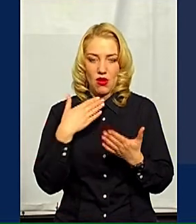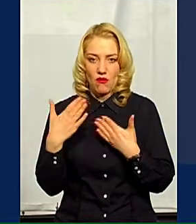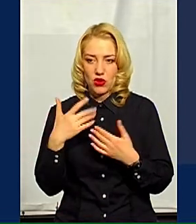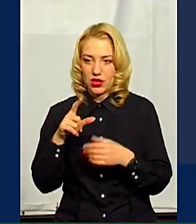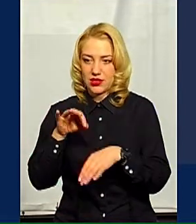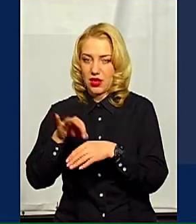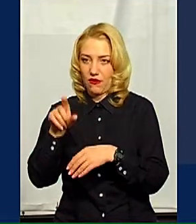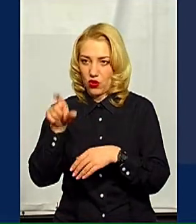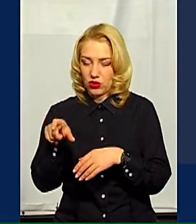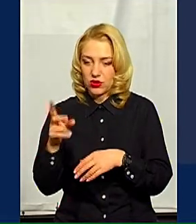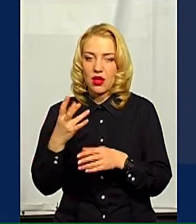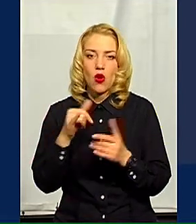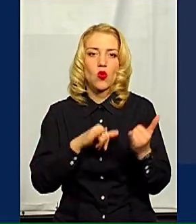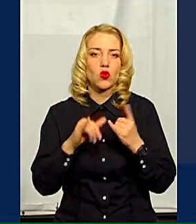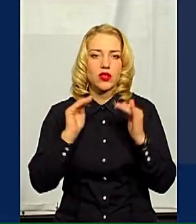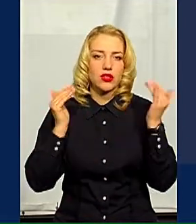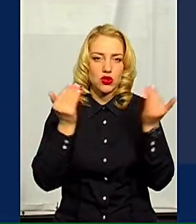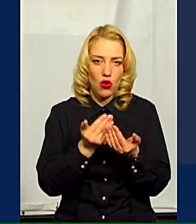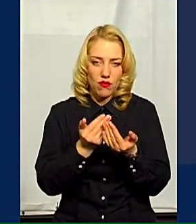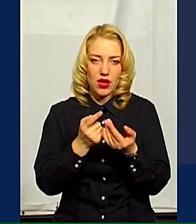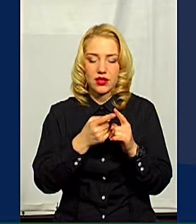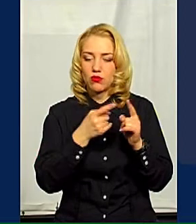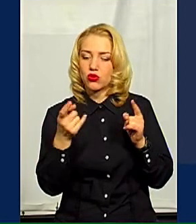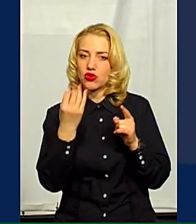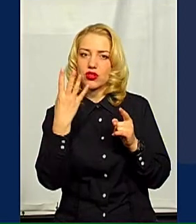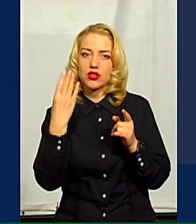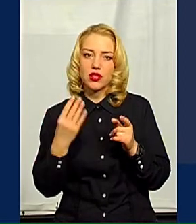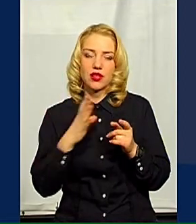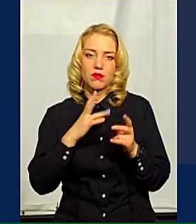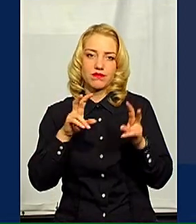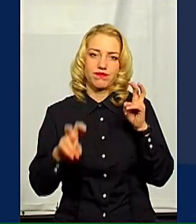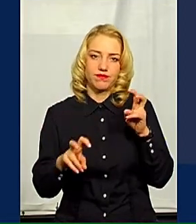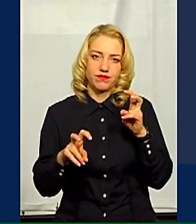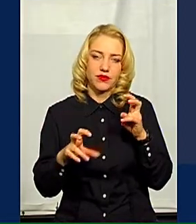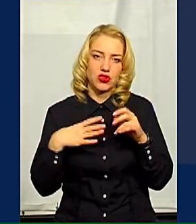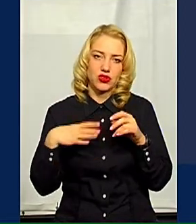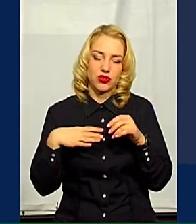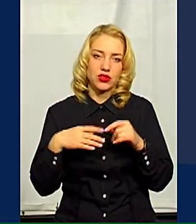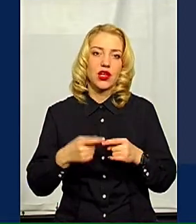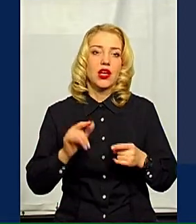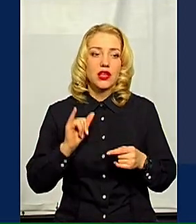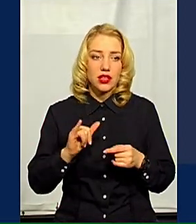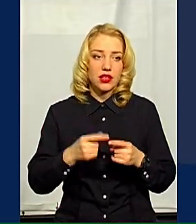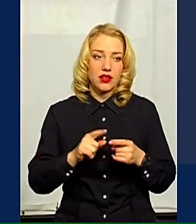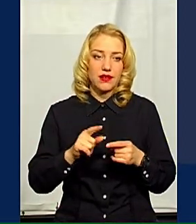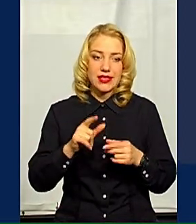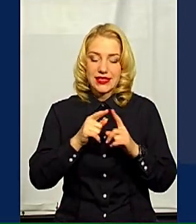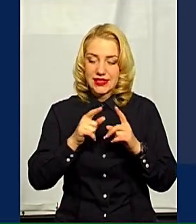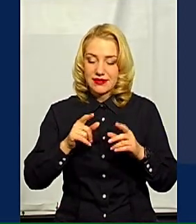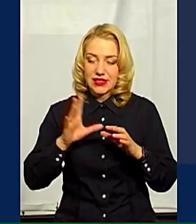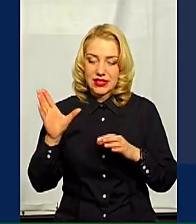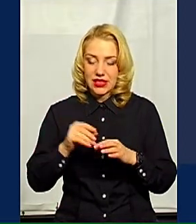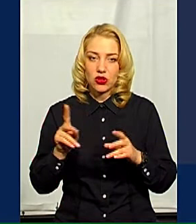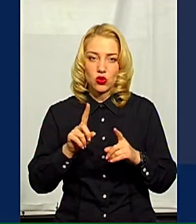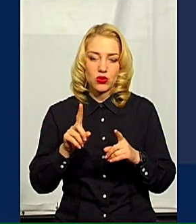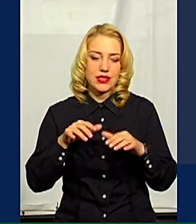де ми повинні їх ізолювати і вони повинні протягом 14 днів проходити екубаційний період. Сьогодні проходять засоби по всіх транспортних засобах, які працюють